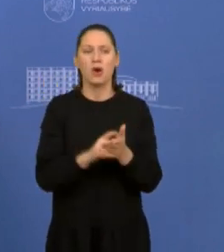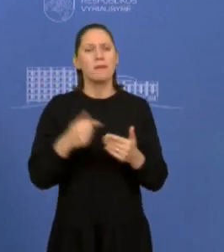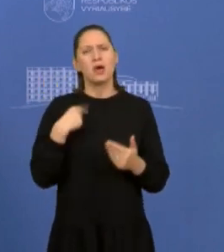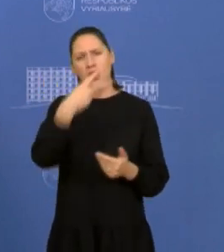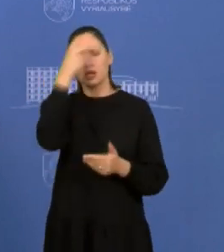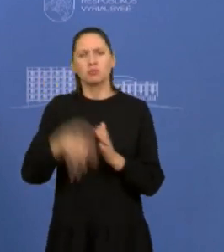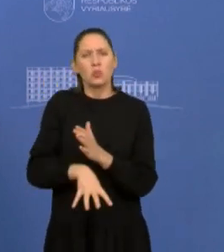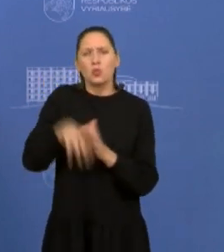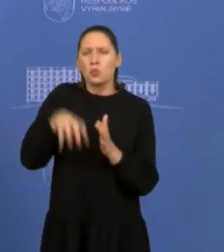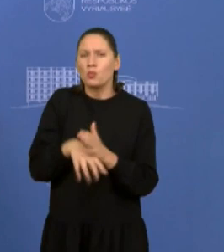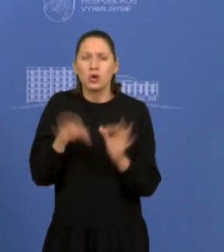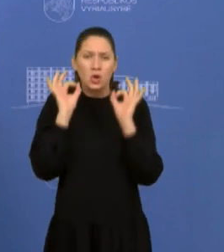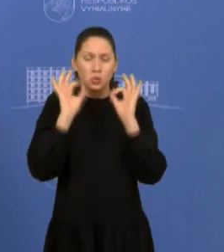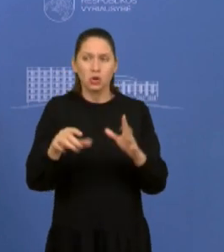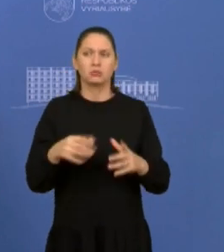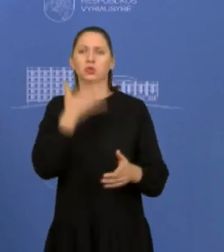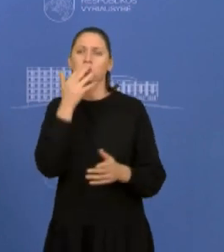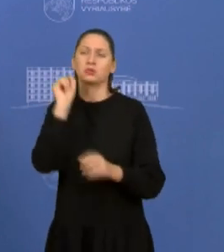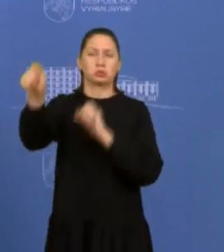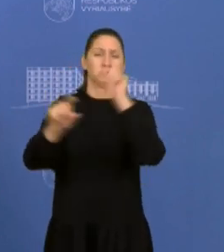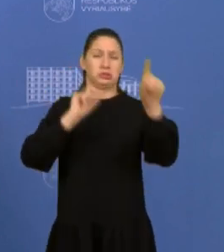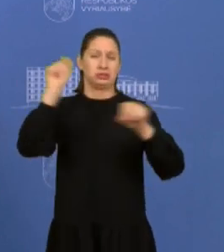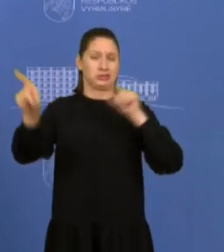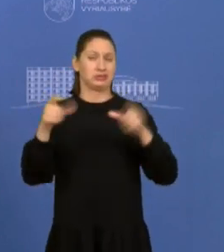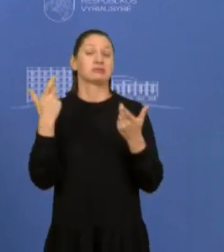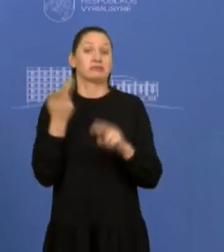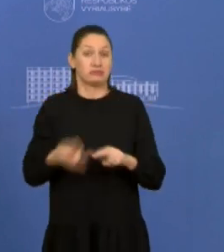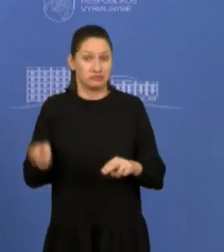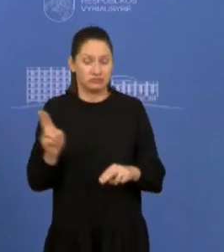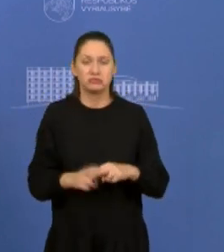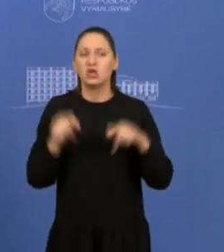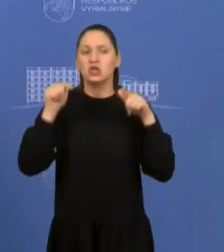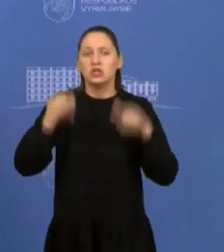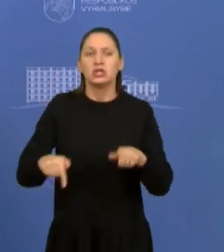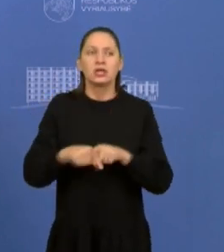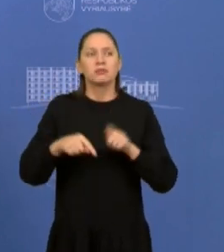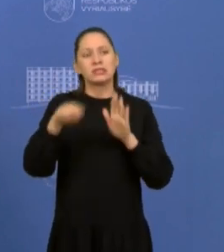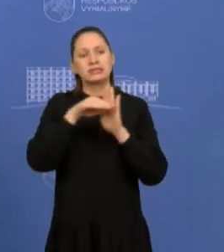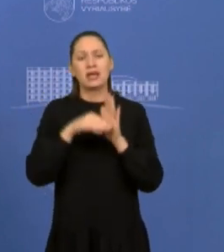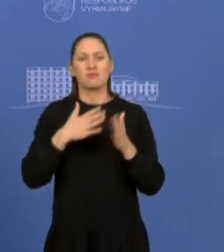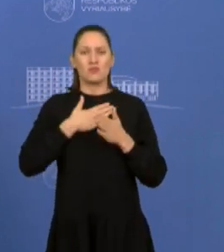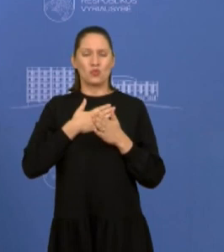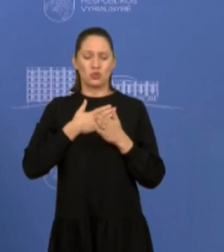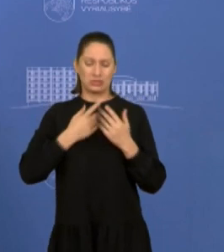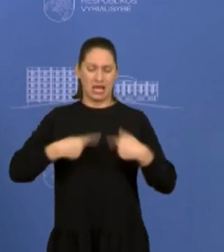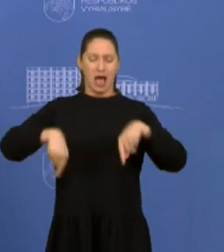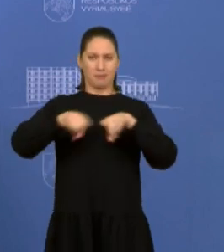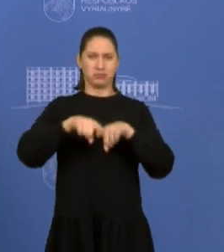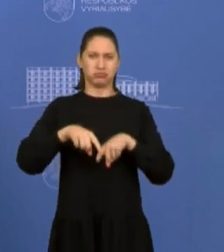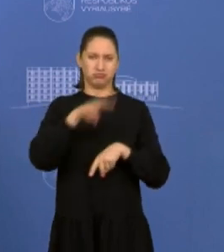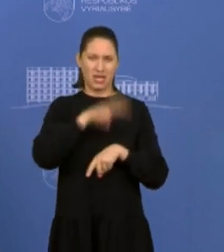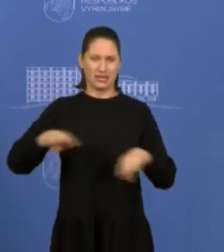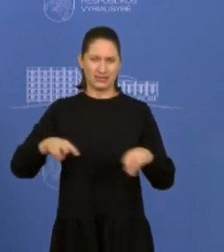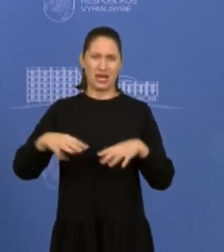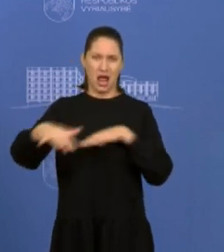mes viską importuojame iš esmės. Ir tai šitas projektas, na, jis nėra vienas menis aplinkos ministerijos projektas, bet jisai